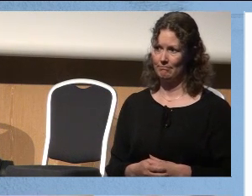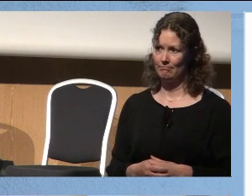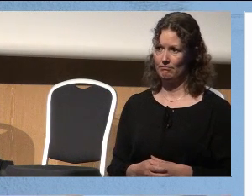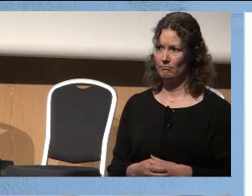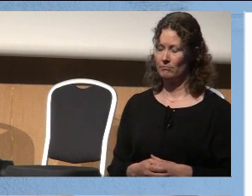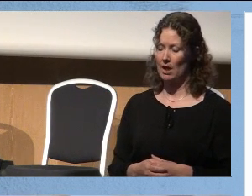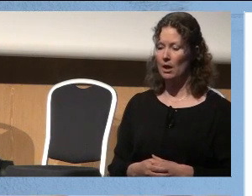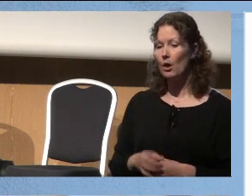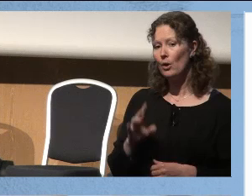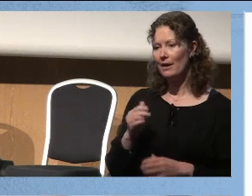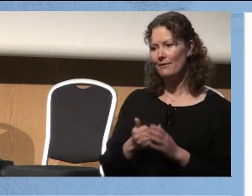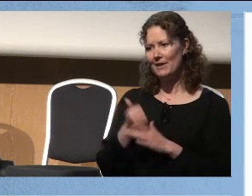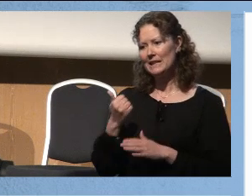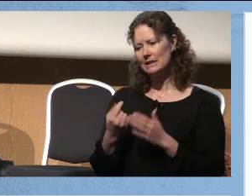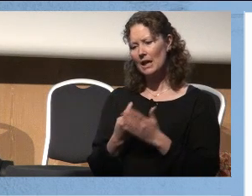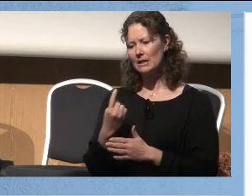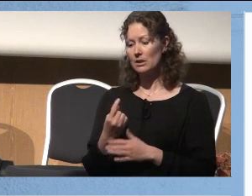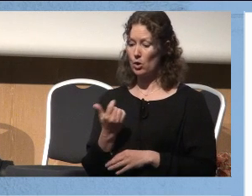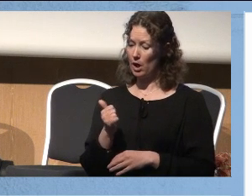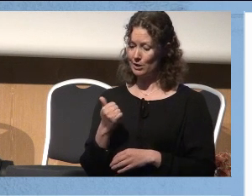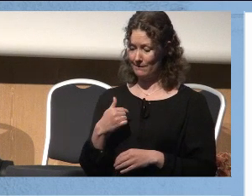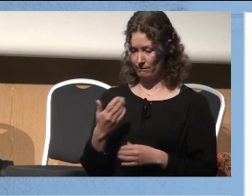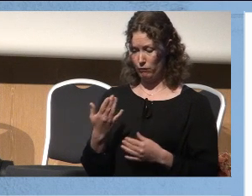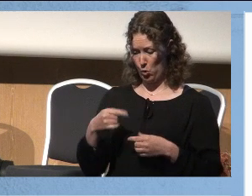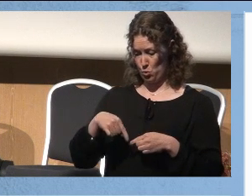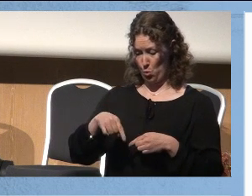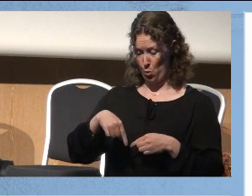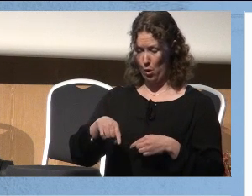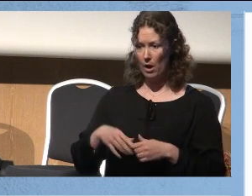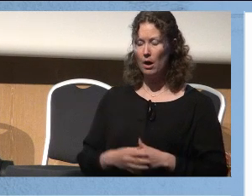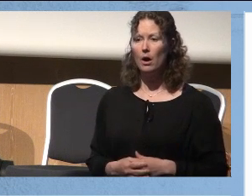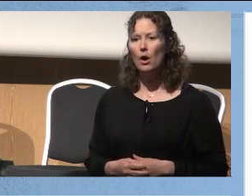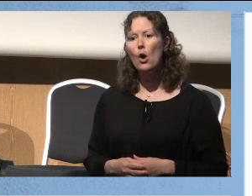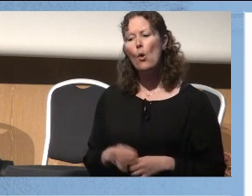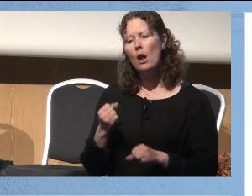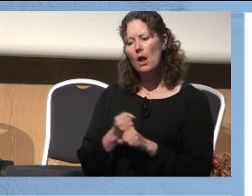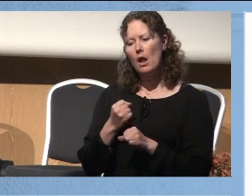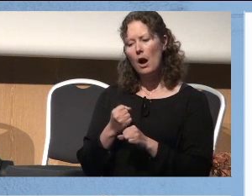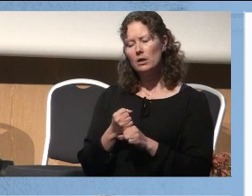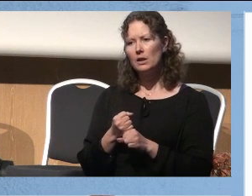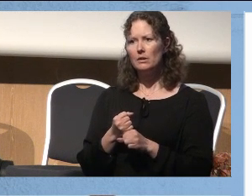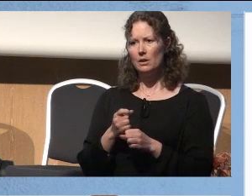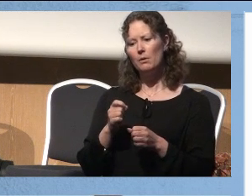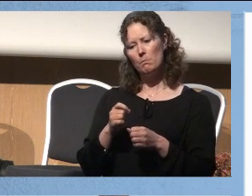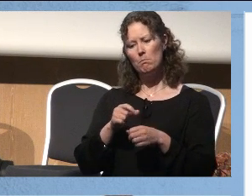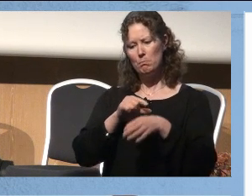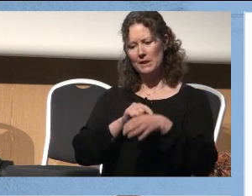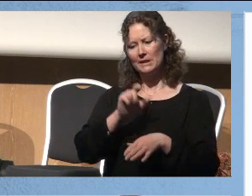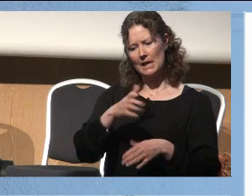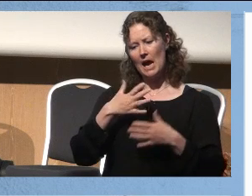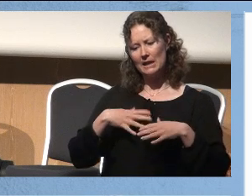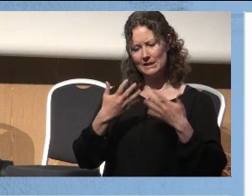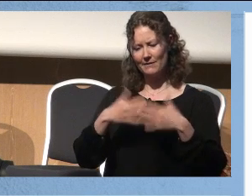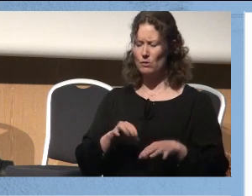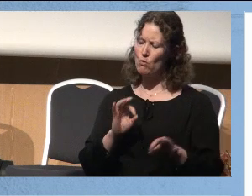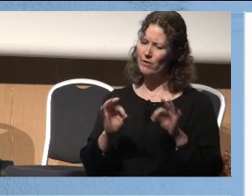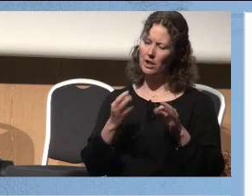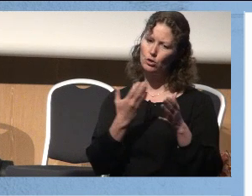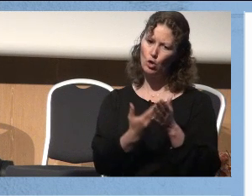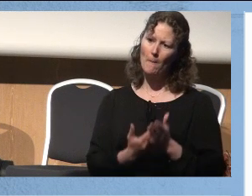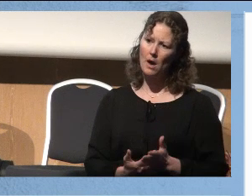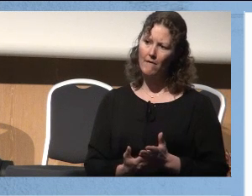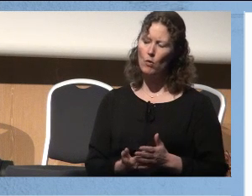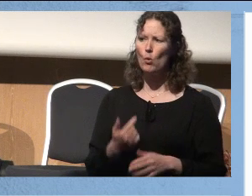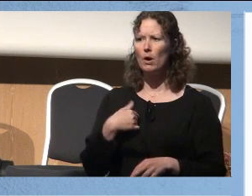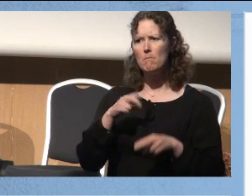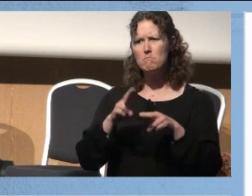Så det er den viktigste hendelsen, og kanskje står vi rett foran den. Så det å lage pasientens helsevesen, det er en fantastisk oppgave, og jeg